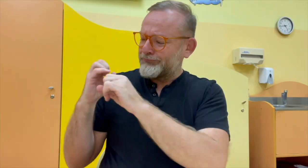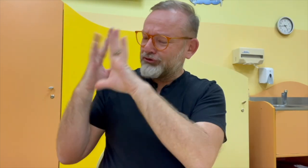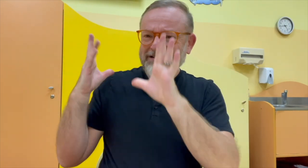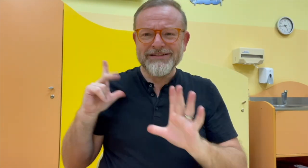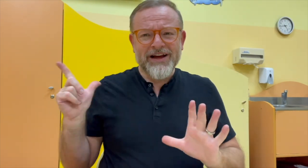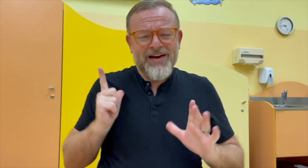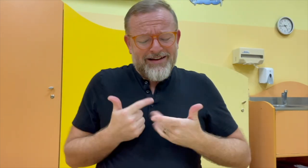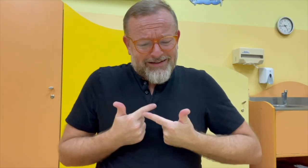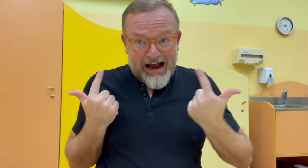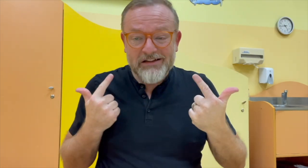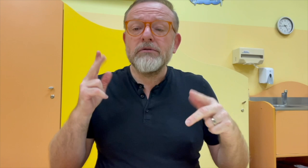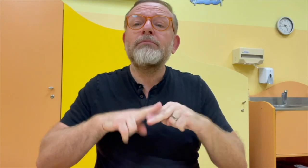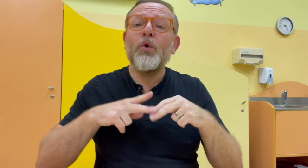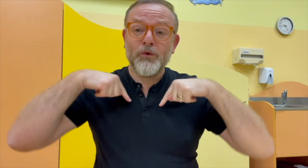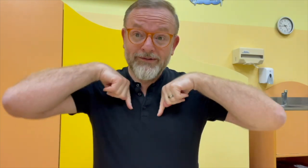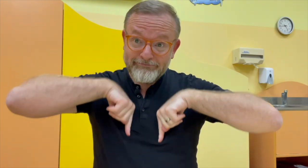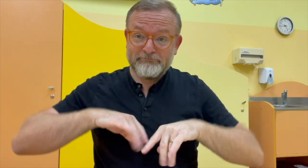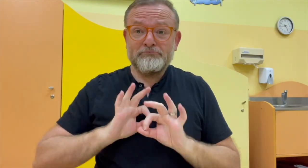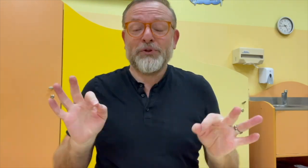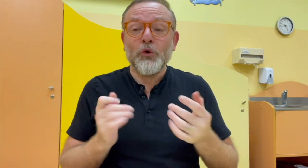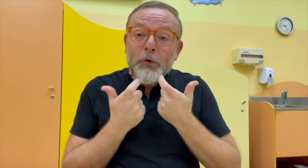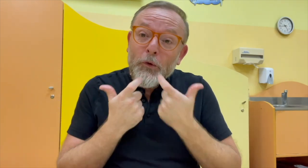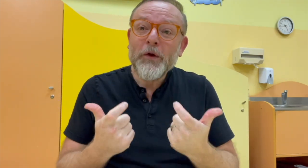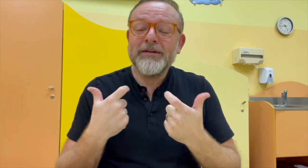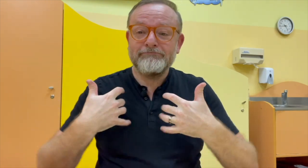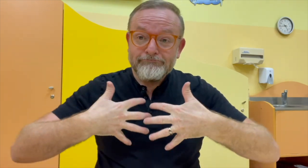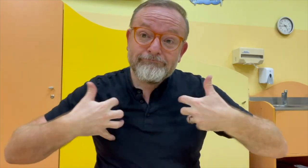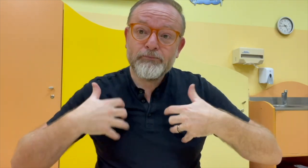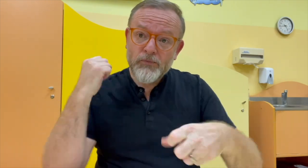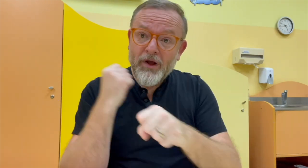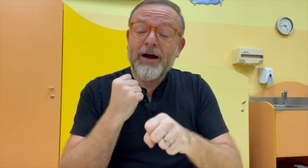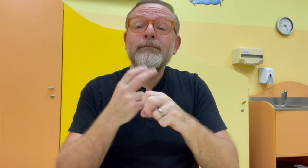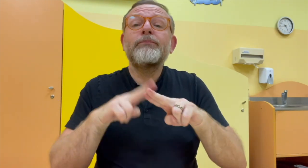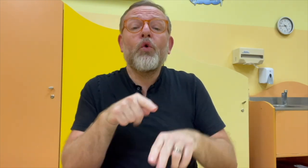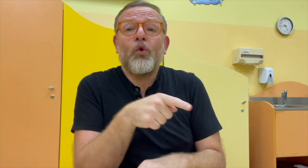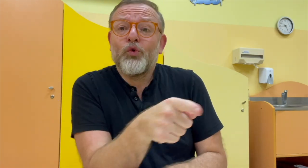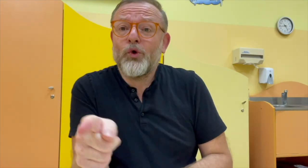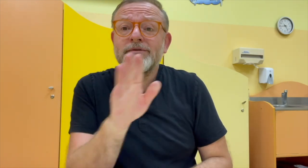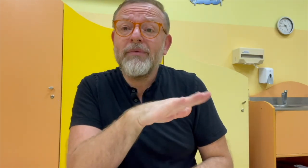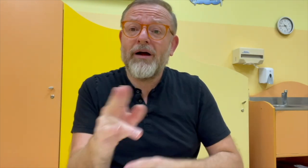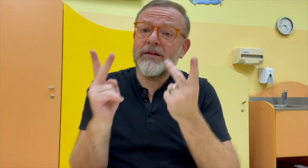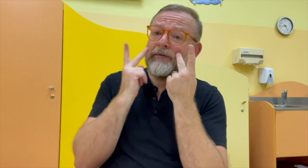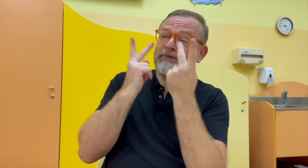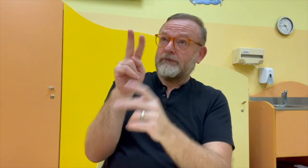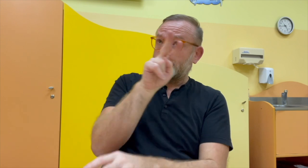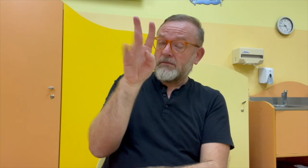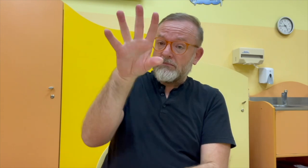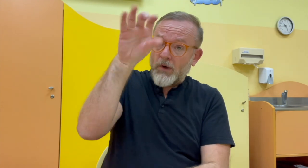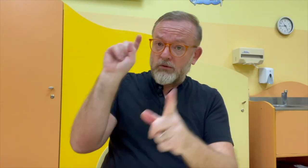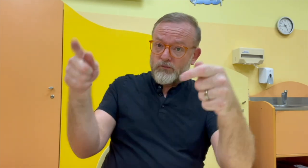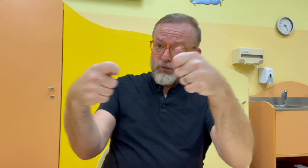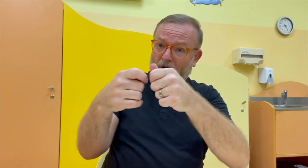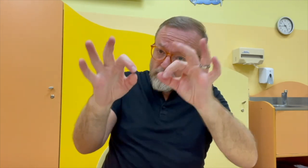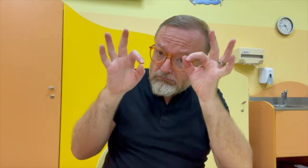pokud jsou nastavena jasná pravidla, jasná představa těch dalých pedagogů, tak ta motivace k práci je mnohem vyšší. Ale i